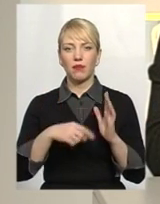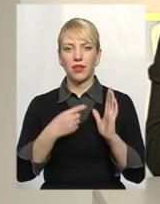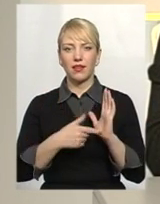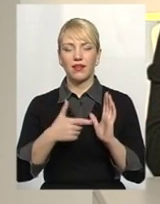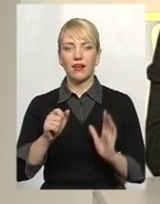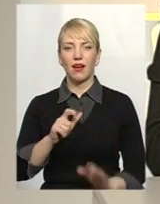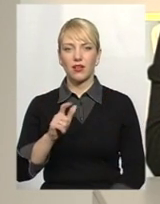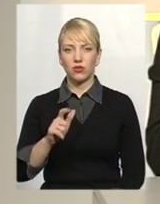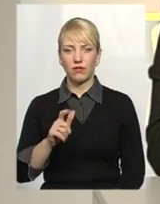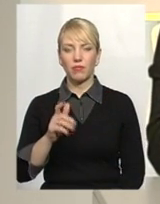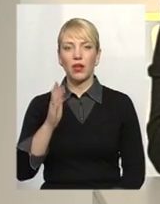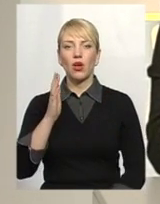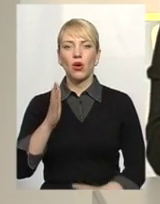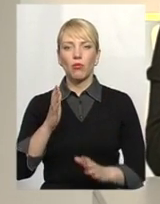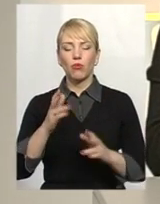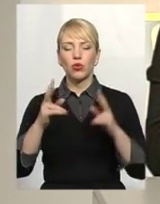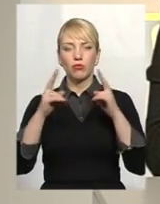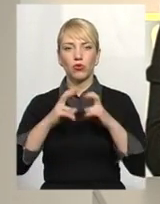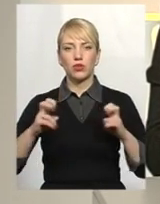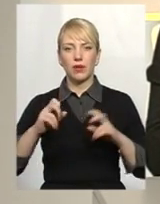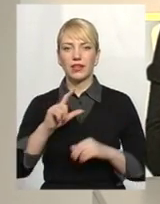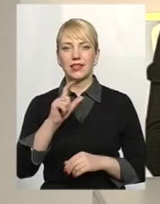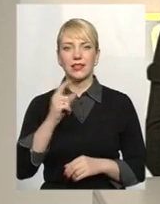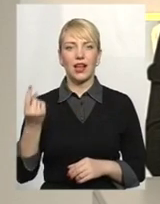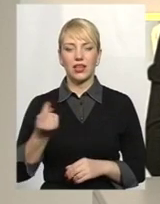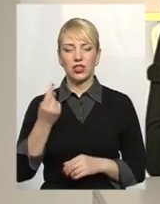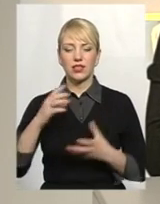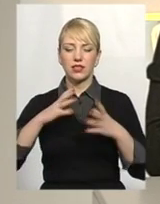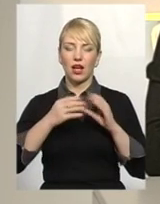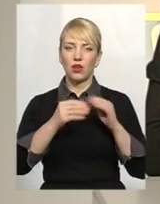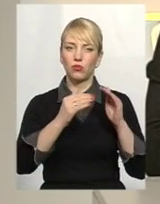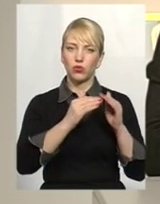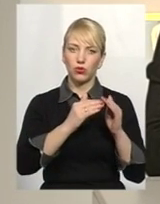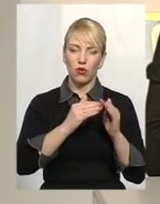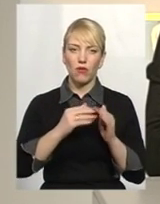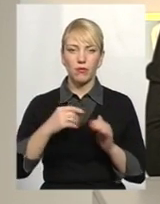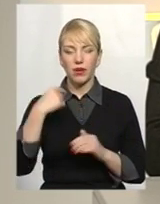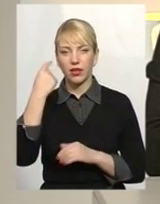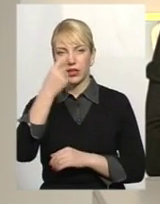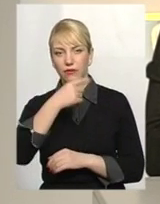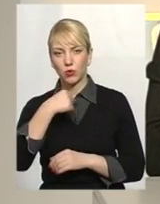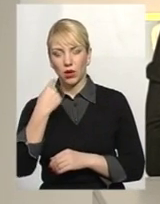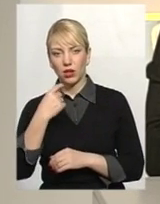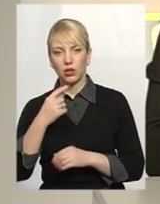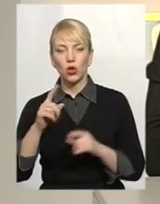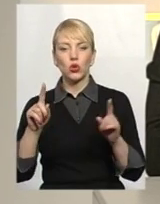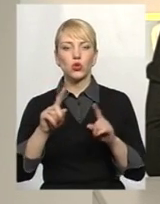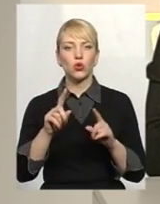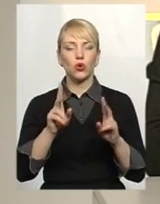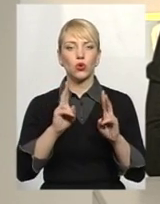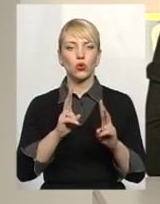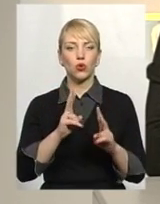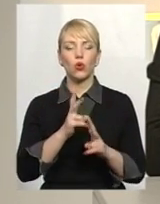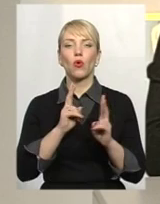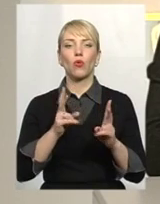газове. Будемо розбиратися із лічильниками, загальнобудинковими, індивідуальними, що, хто і кому повинен